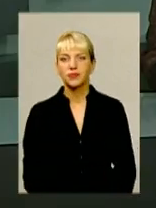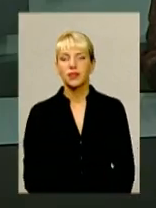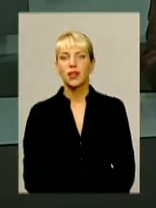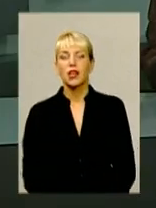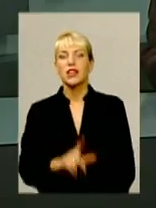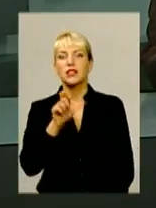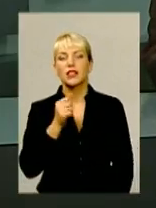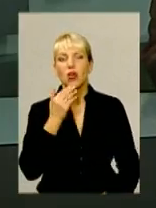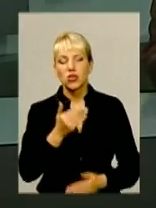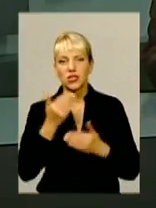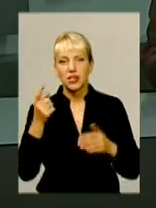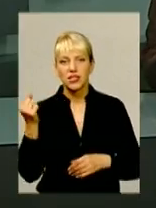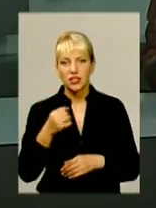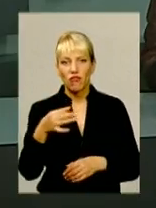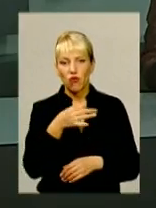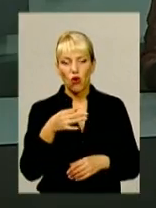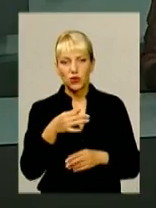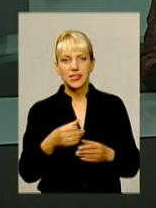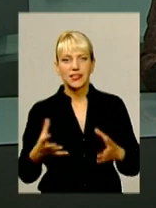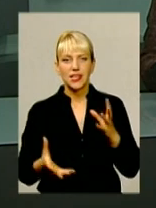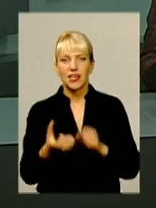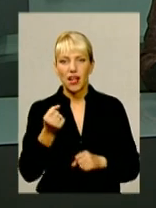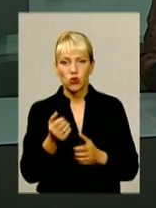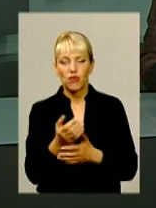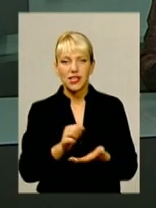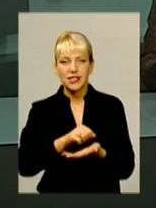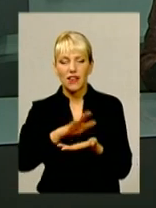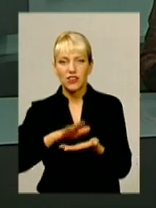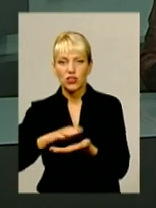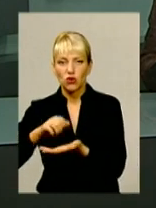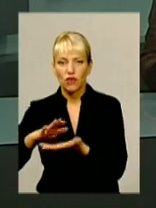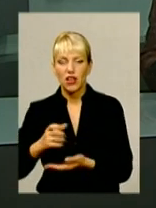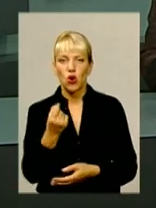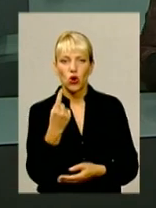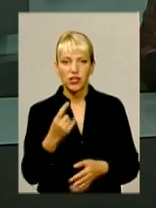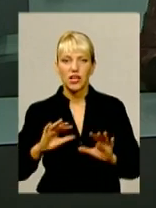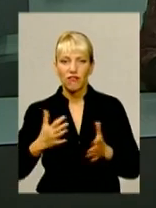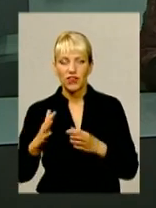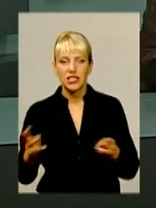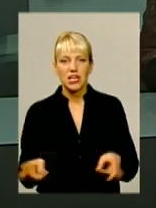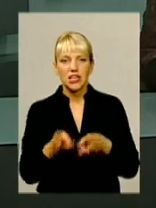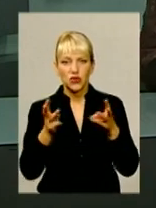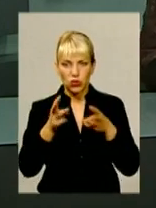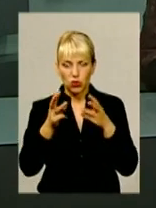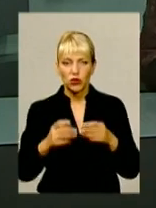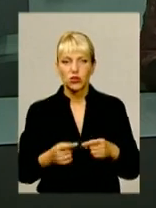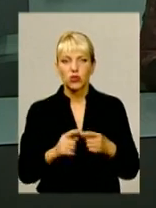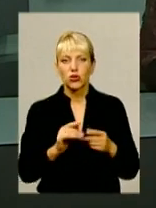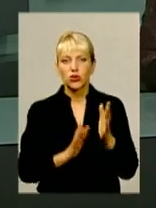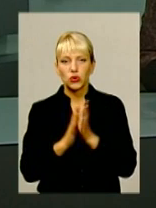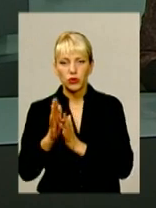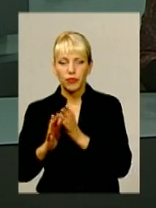За останній тиждень в області рятувальники зафіксували 11 випадків займання сухостою, 5 торфу. Майже щодня